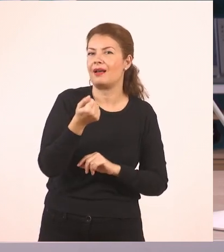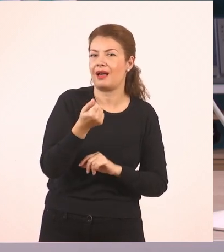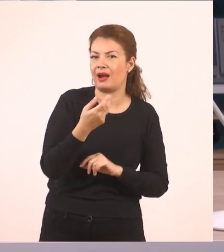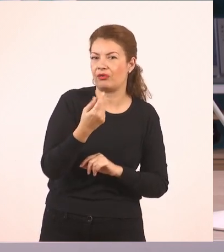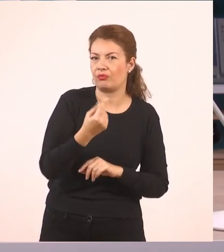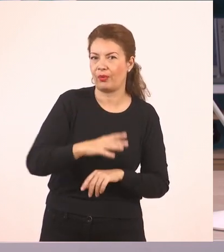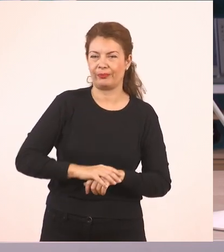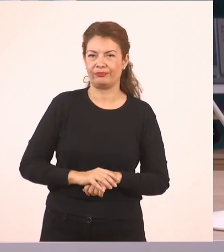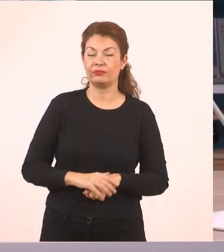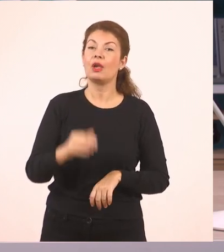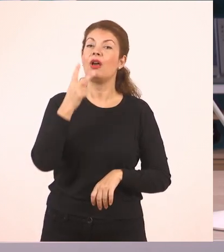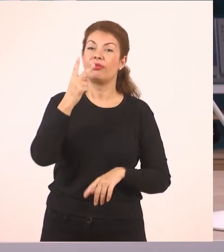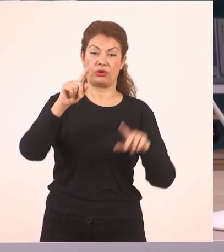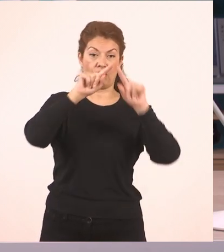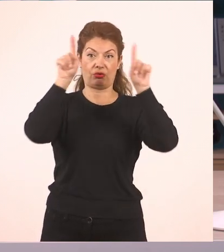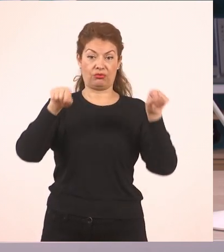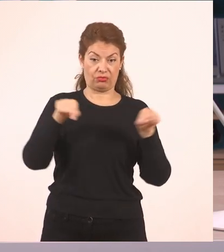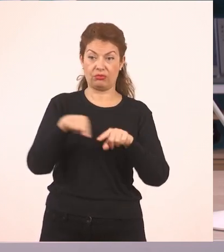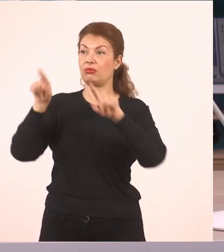Δίπλω ζαράκι και πάλι.